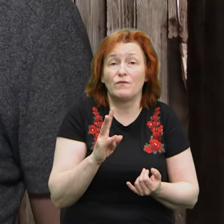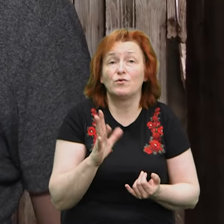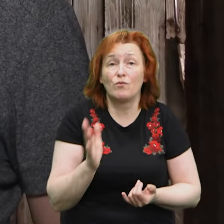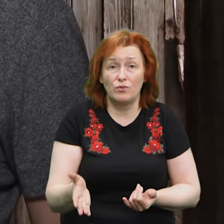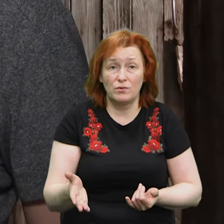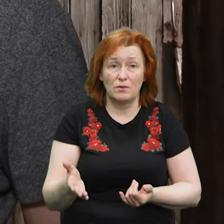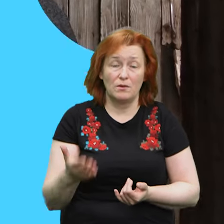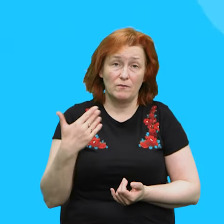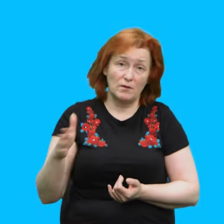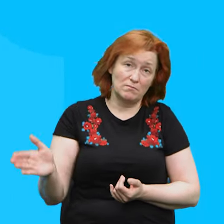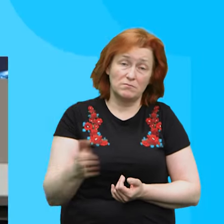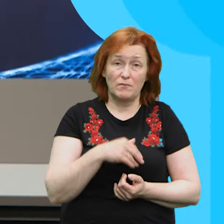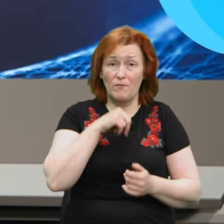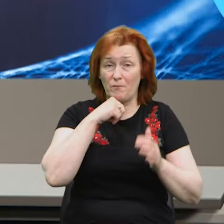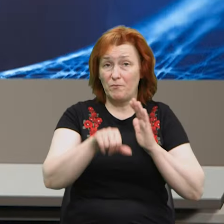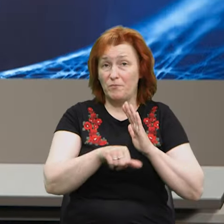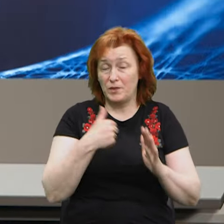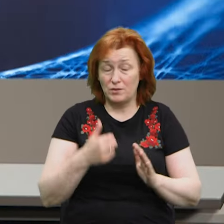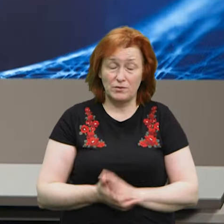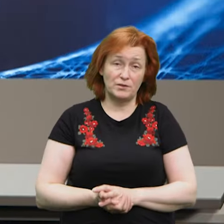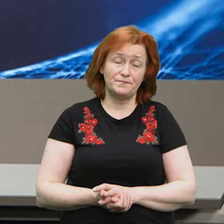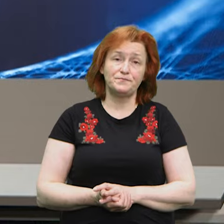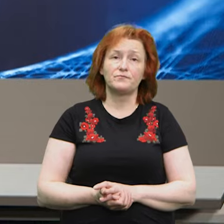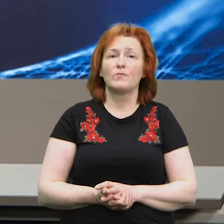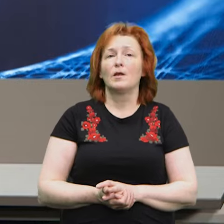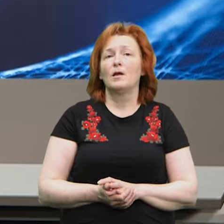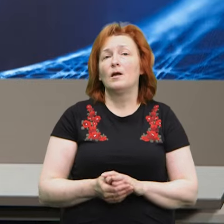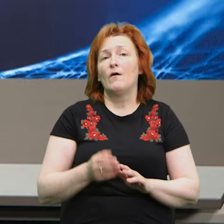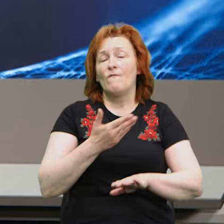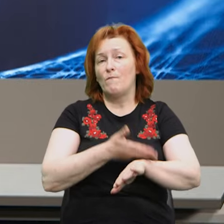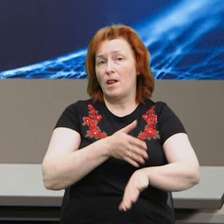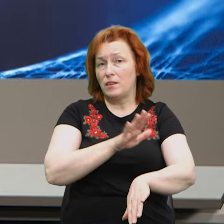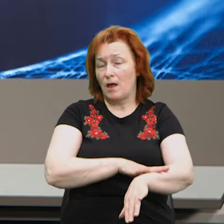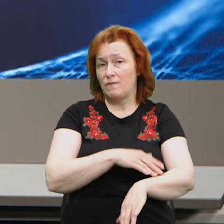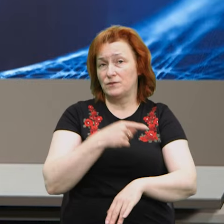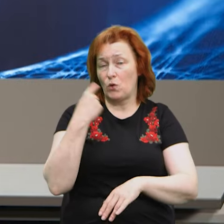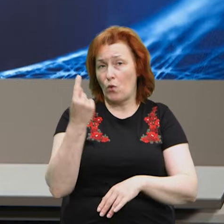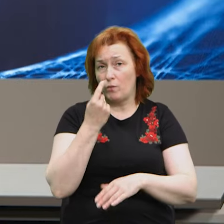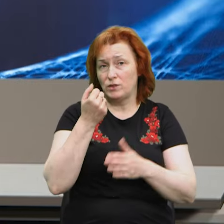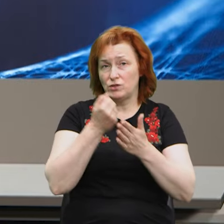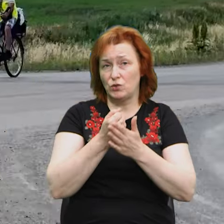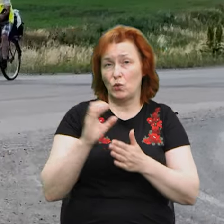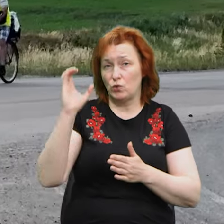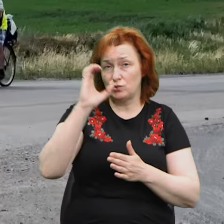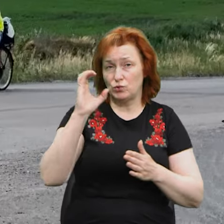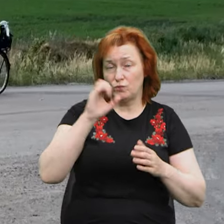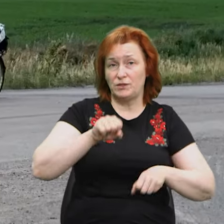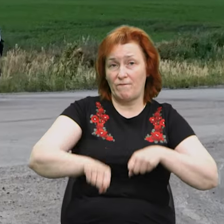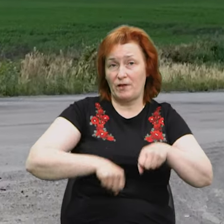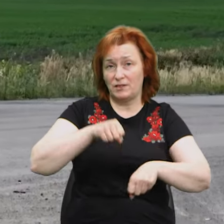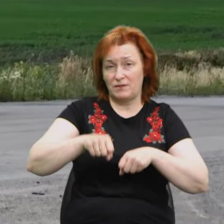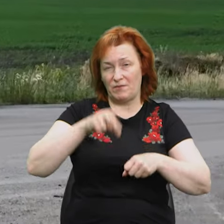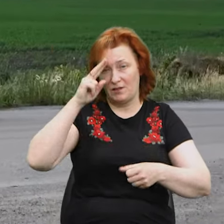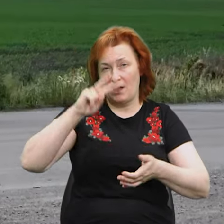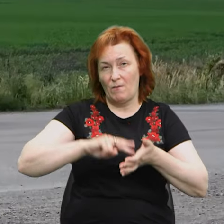всі підуть. Тисячу кілометрів від селища Опішня Полтавської області до Сумщини велосипедом планує здолати